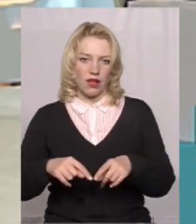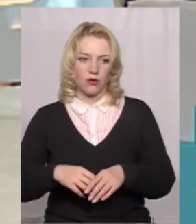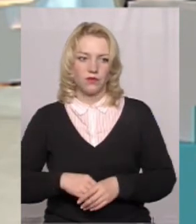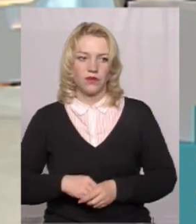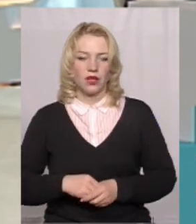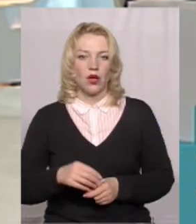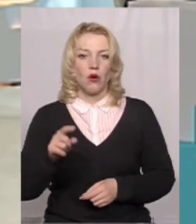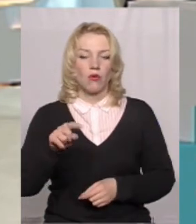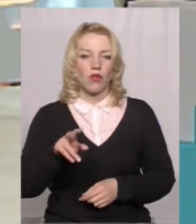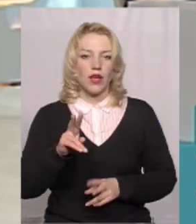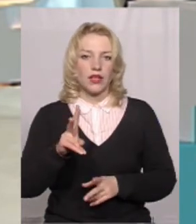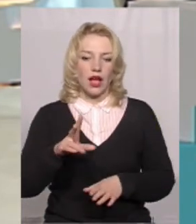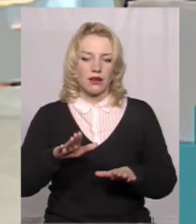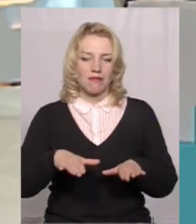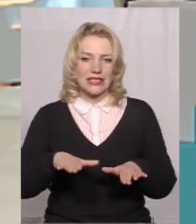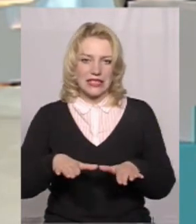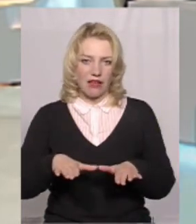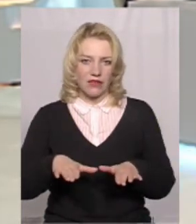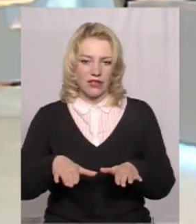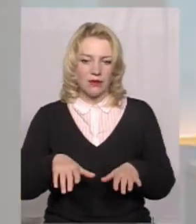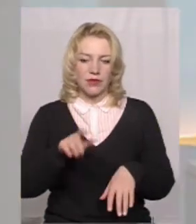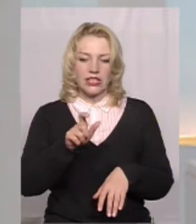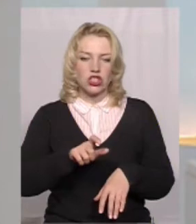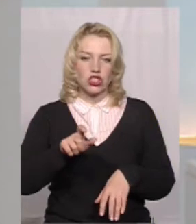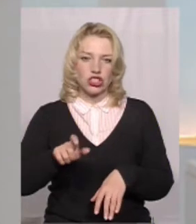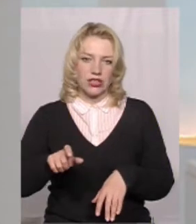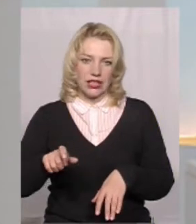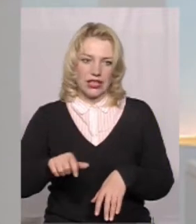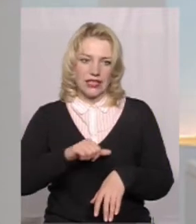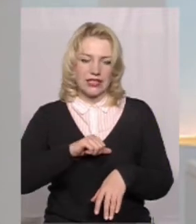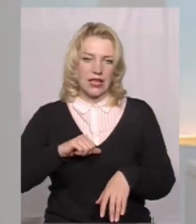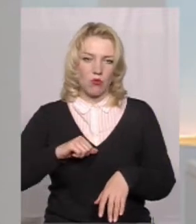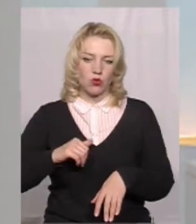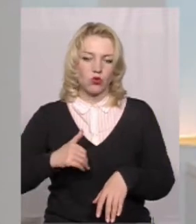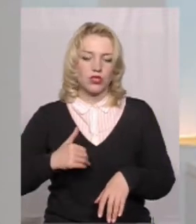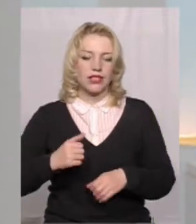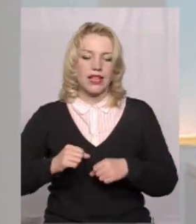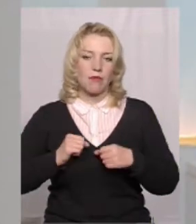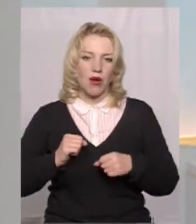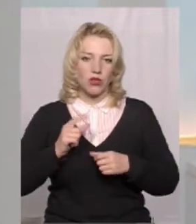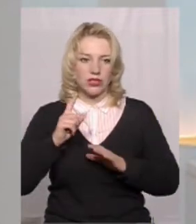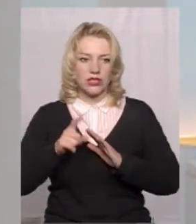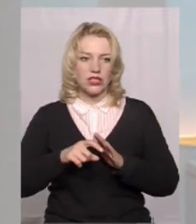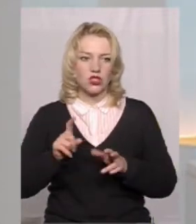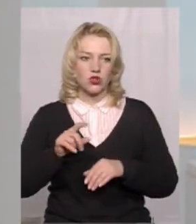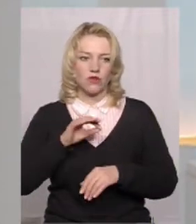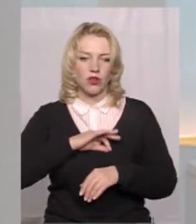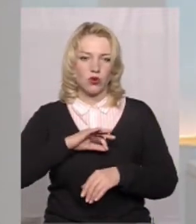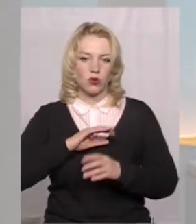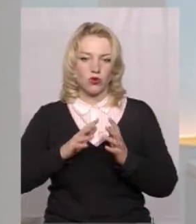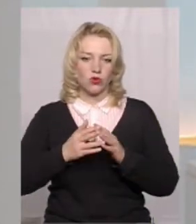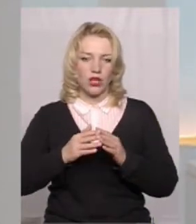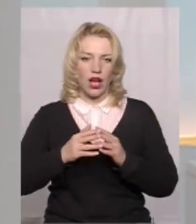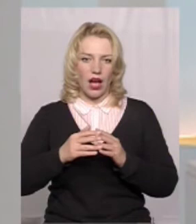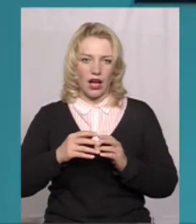Про те, як місцеві жителі самотожки намагалися дізнатися, що використовують аграрії,